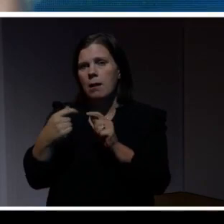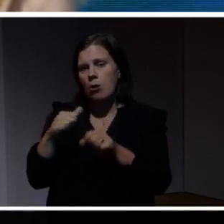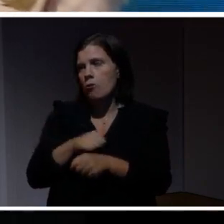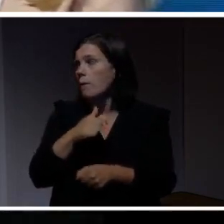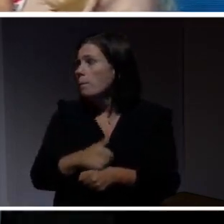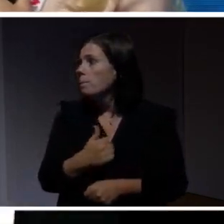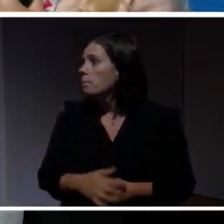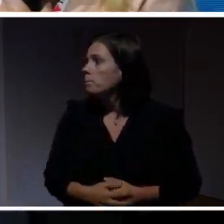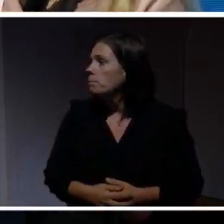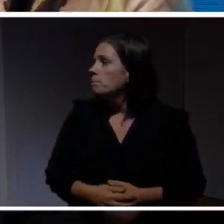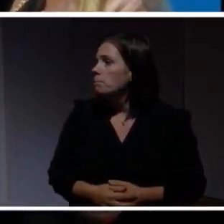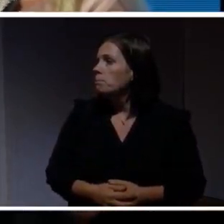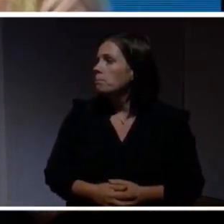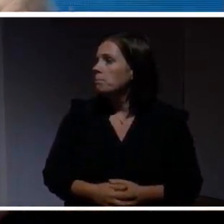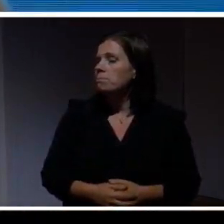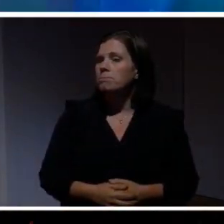Yes!